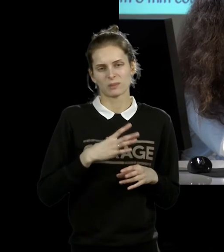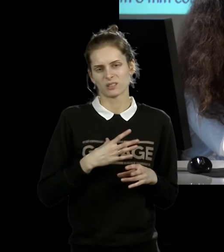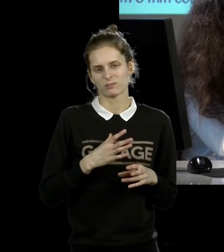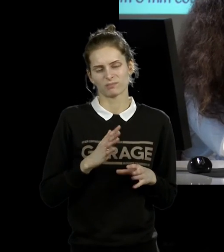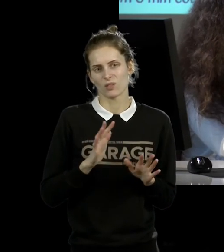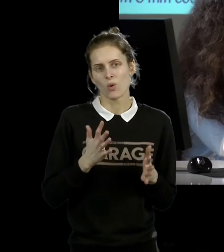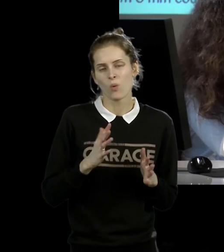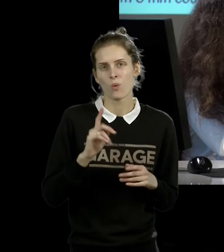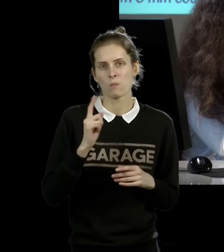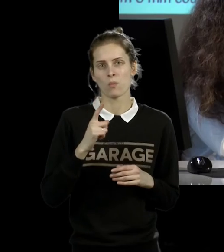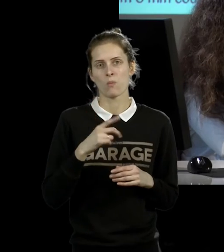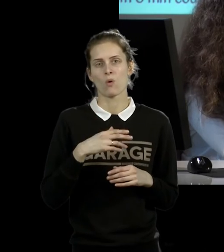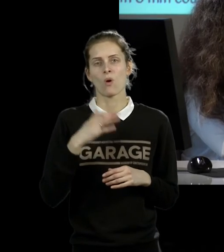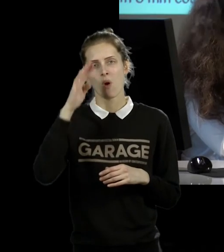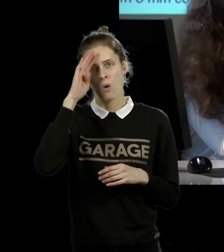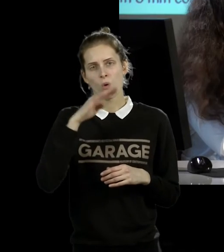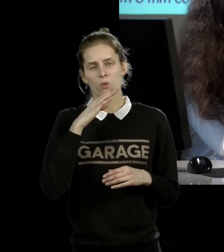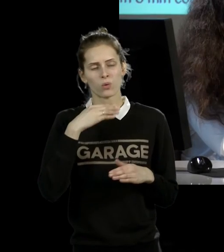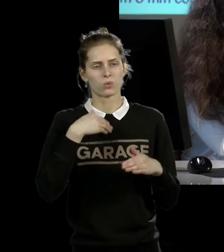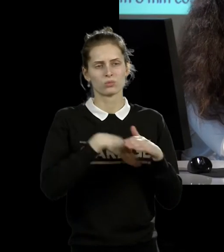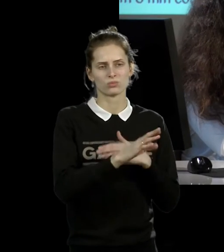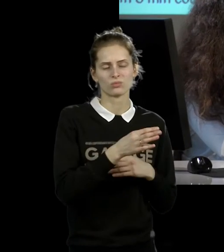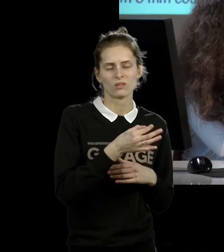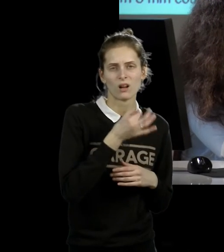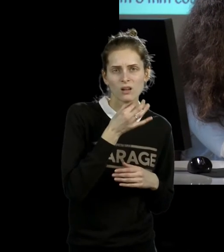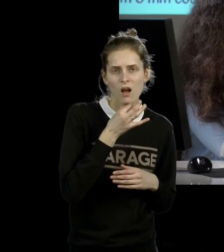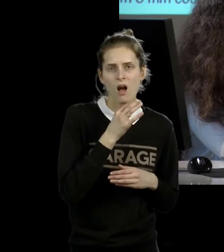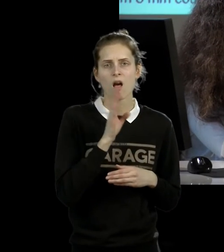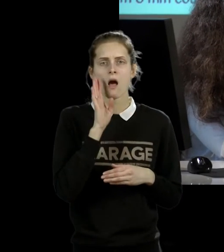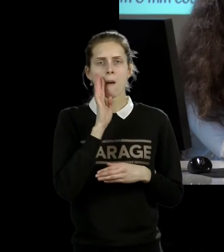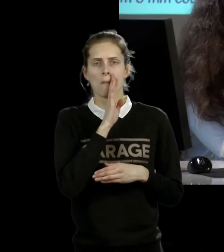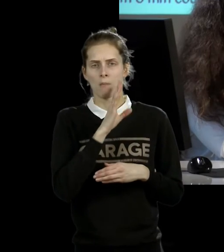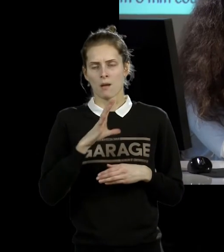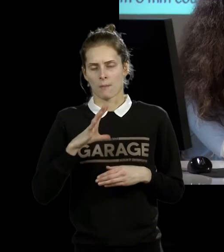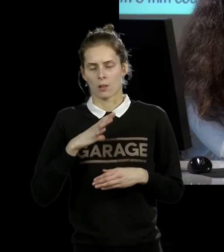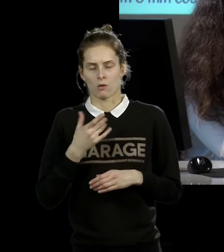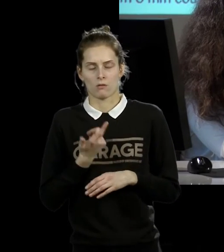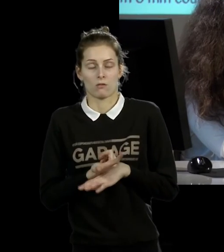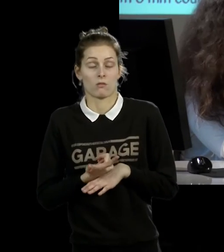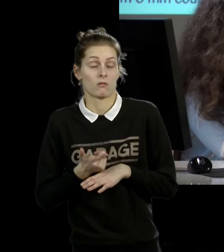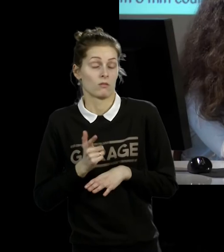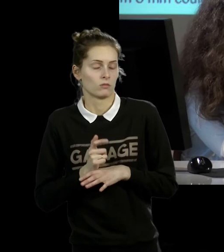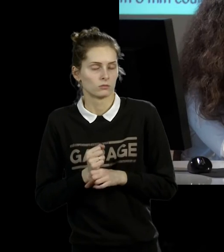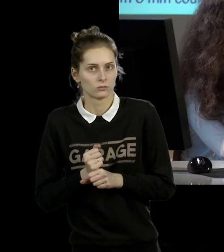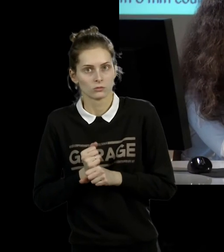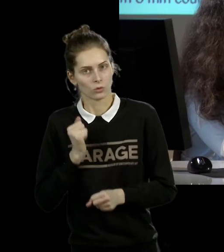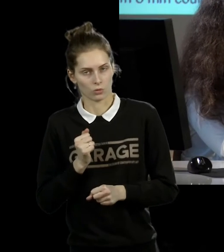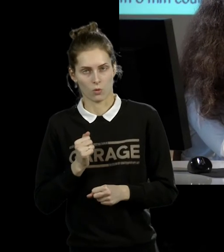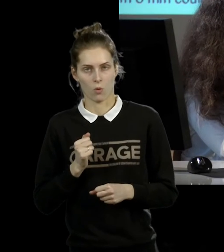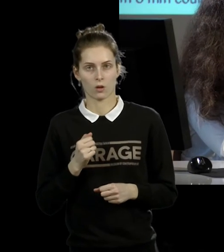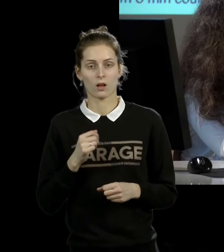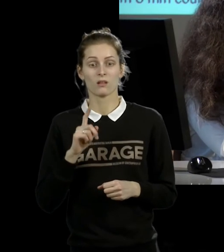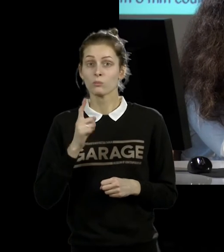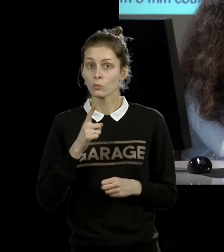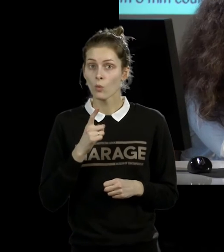мать была предельно авторитарна и мучила Марину Абрамовичу, когда она была